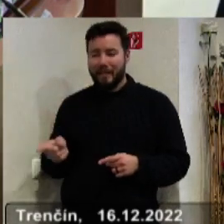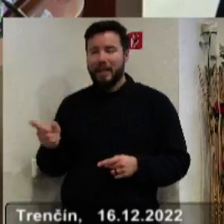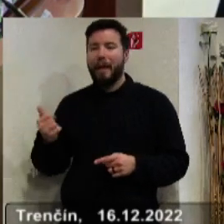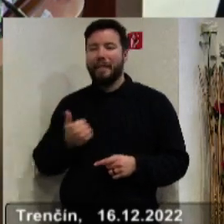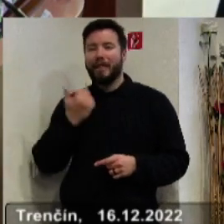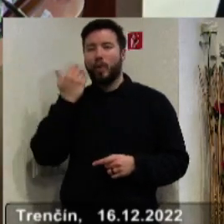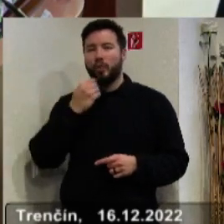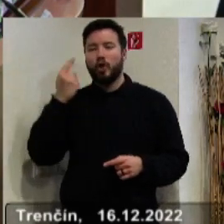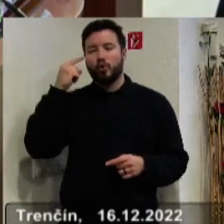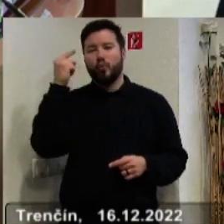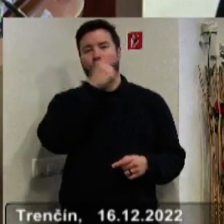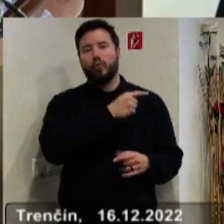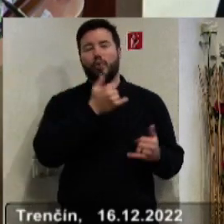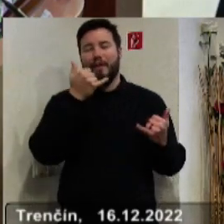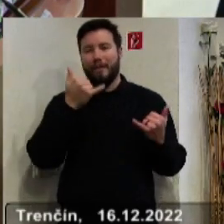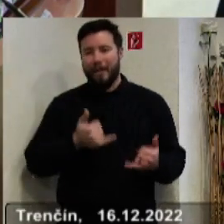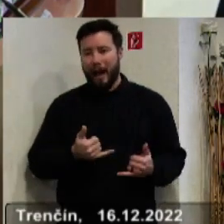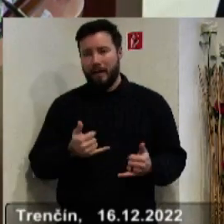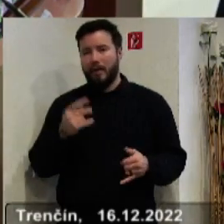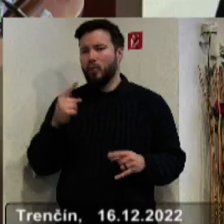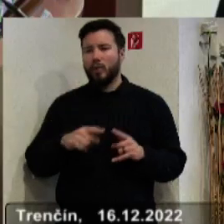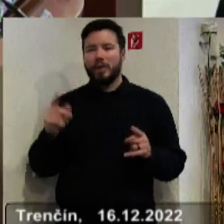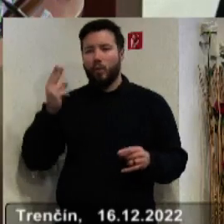študujú v Prahe na univerzitách.